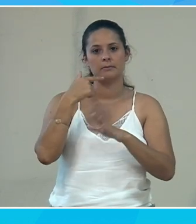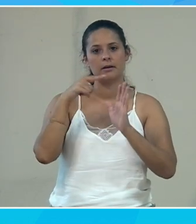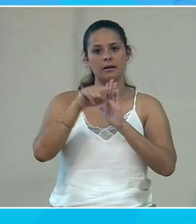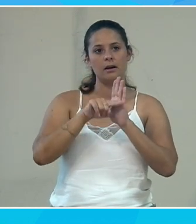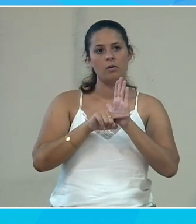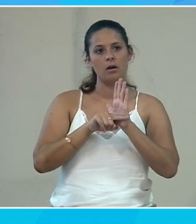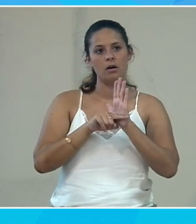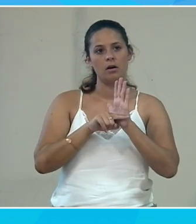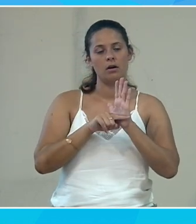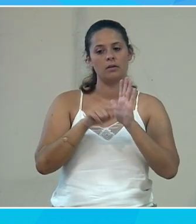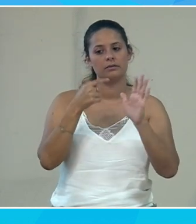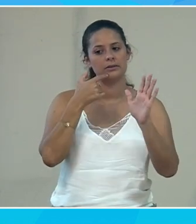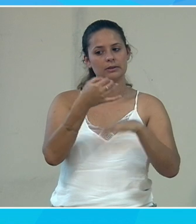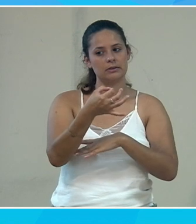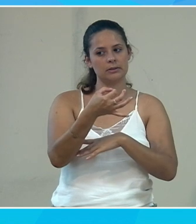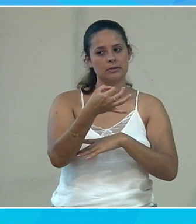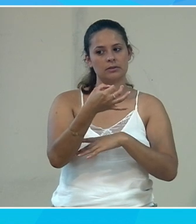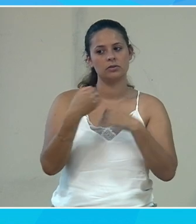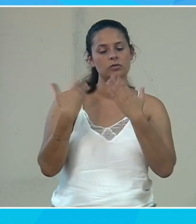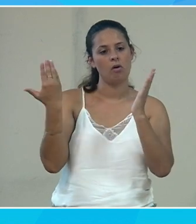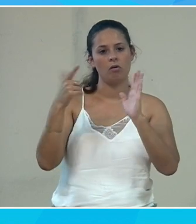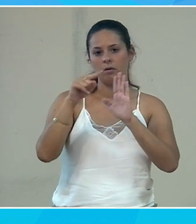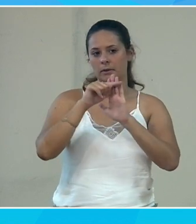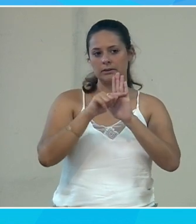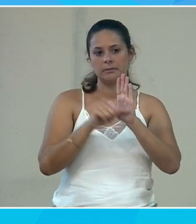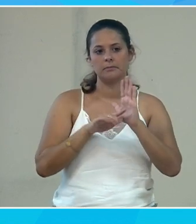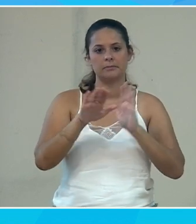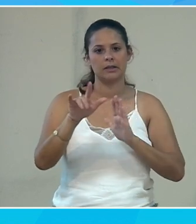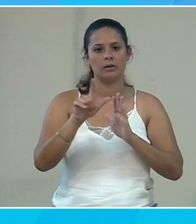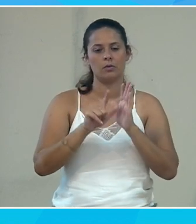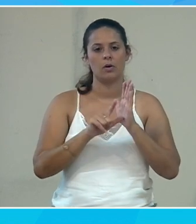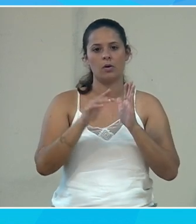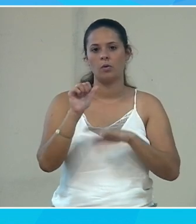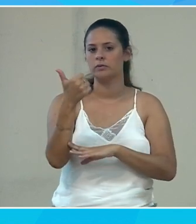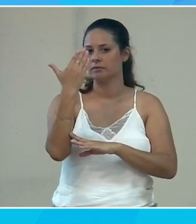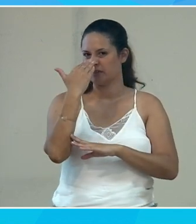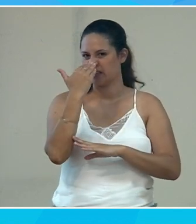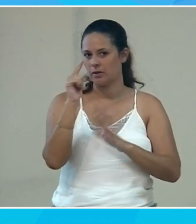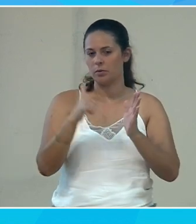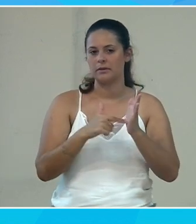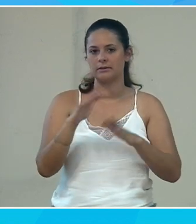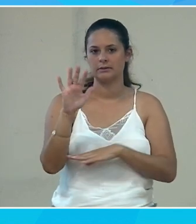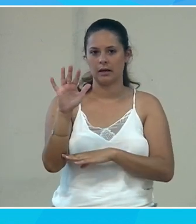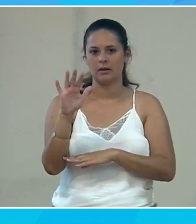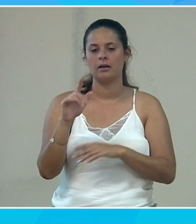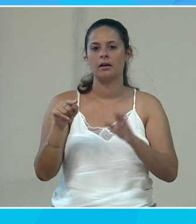je viens de parler, les cinq grands principes de la loi du 11 février 2005 pour l'égalité des droits et de l'échange.